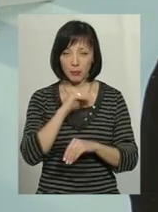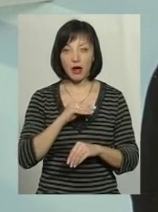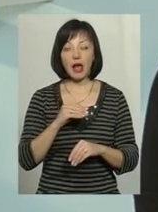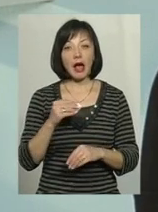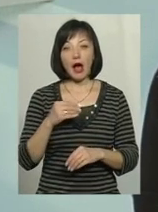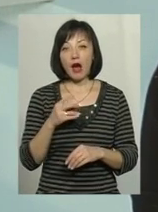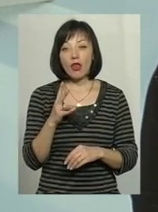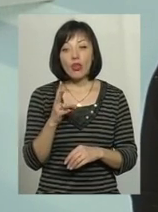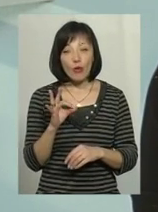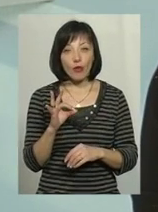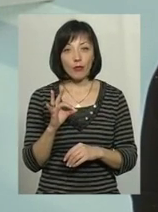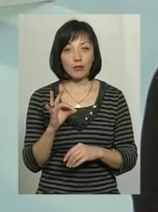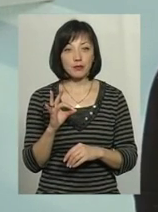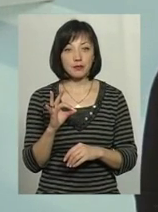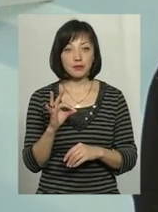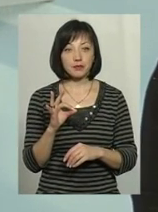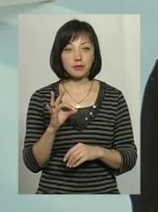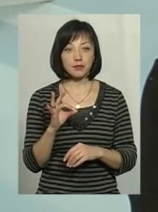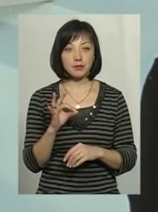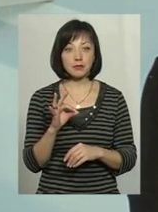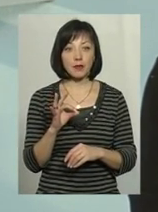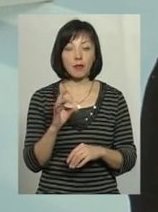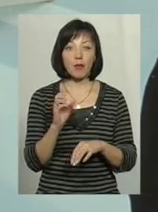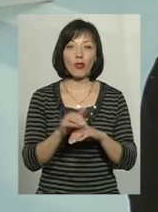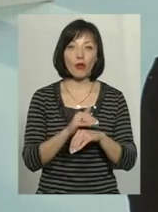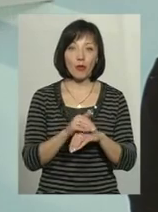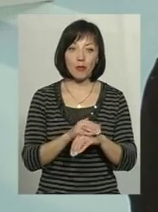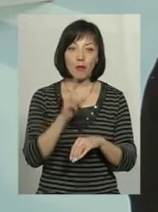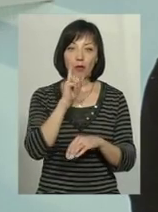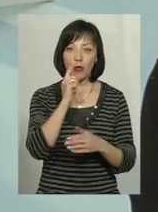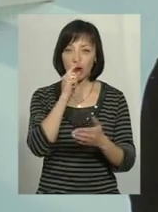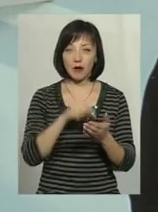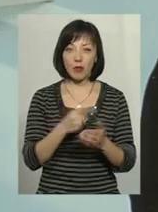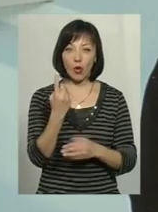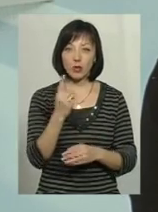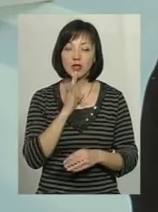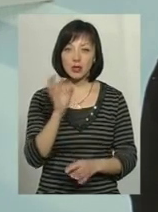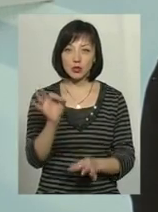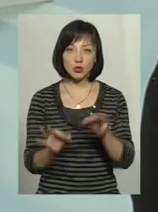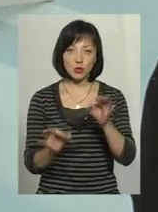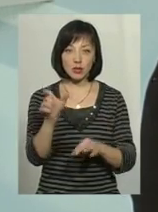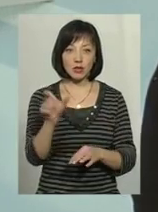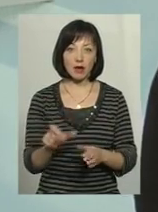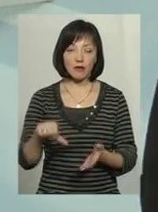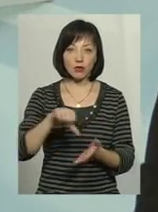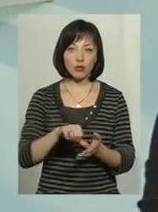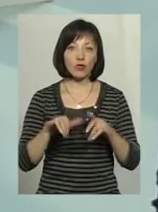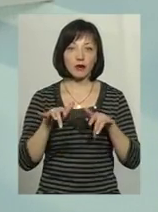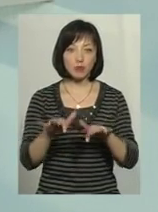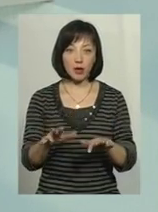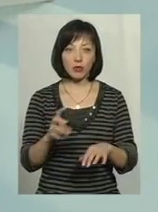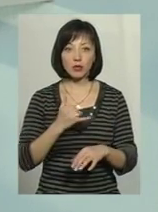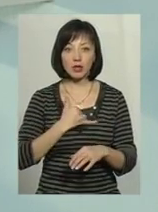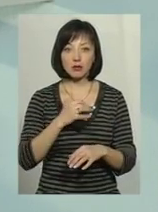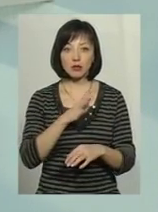внемилість, можна так сказати, так по-доброму. Поки потрапила одна суддя, тому що вона фігурувала в справі, і в нас